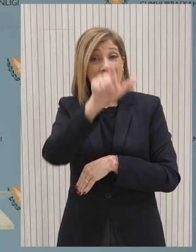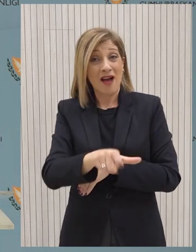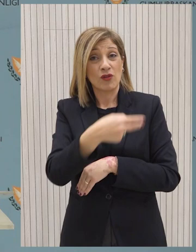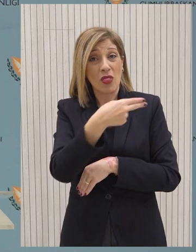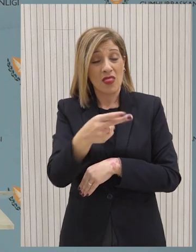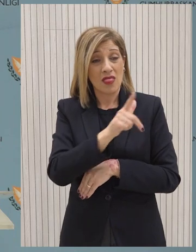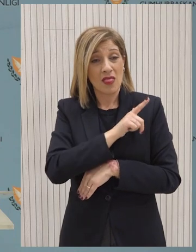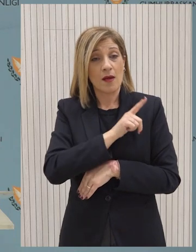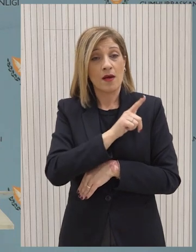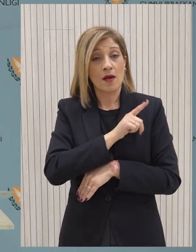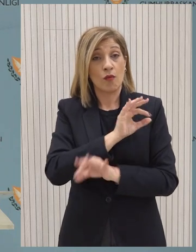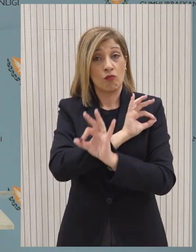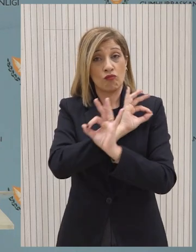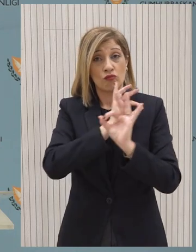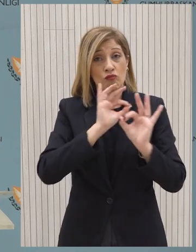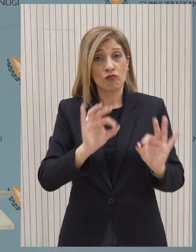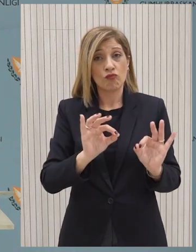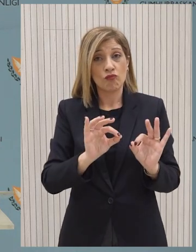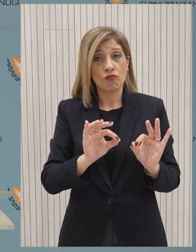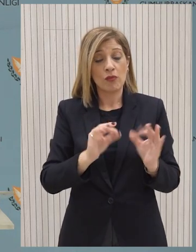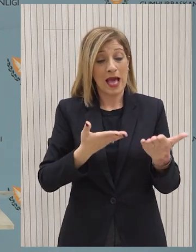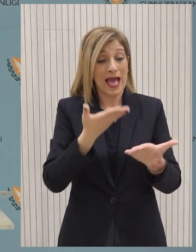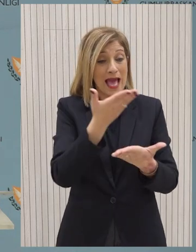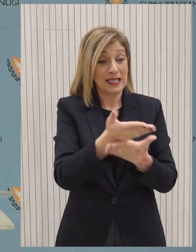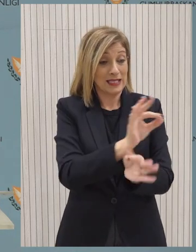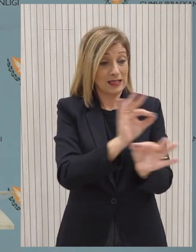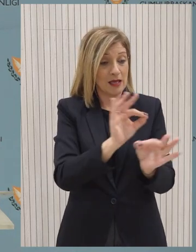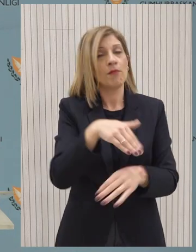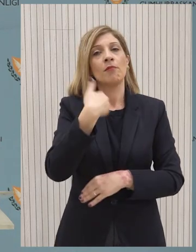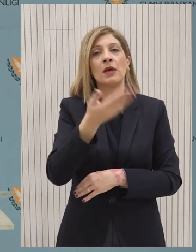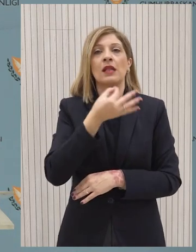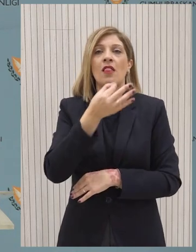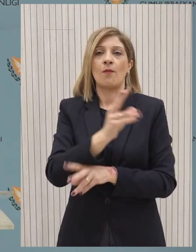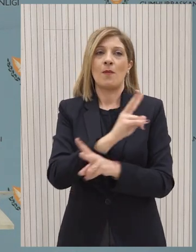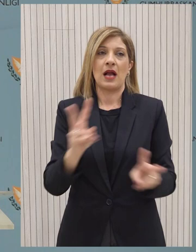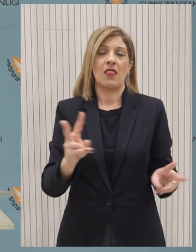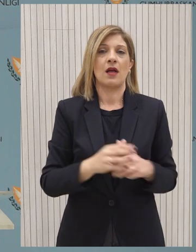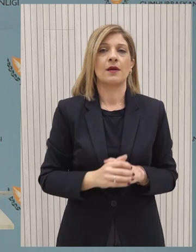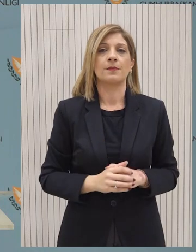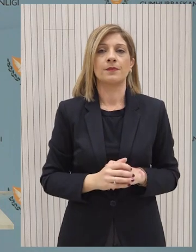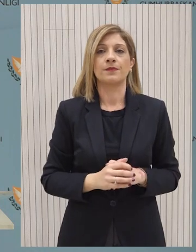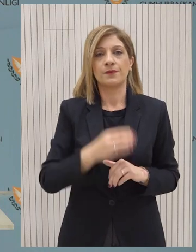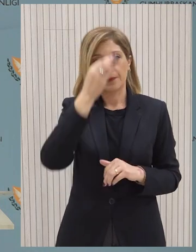αναμένουμε και την ολοκλήρωση της εξέτασης της έφεσης και μετά θα μπορέσουμε να τοποθετηθούμε με μεγαλύτερη λεπτομέρεια.